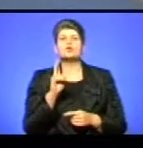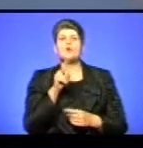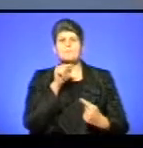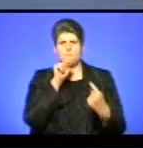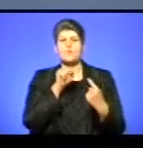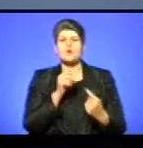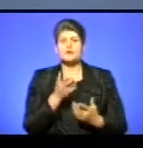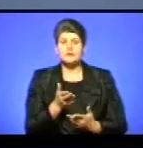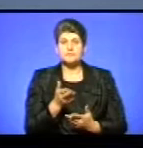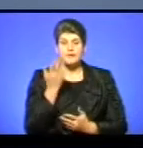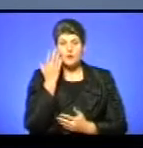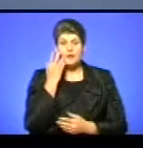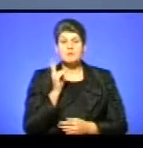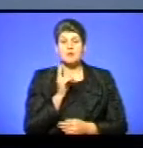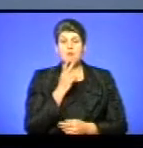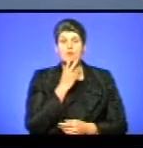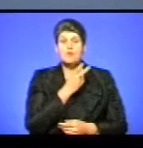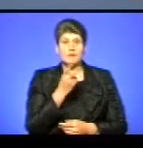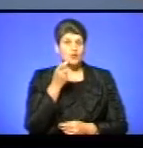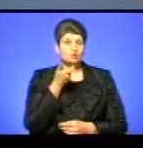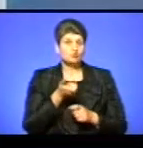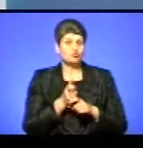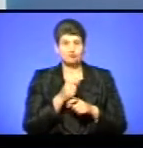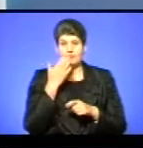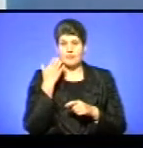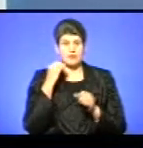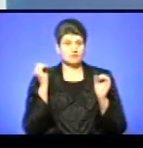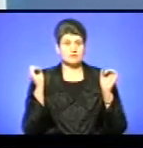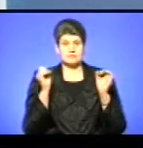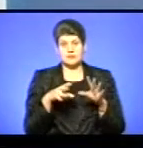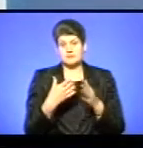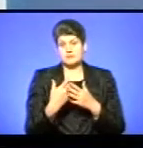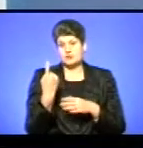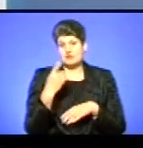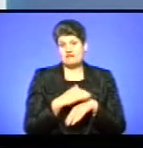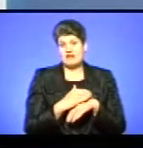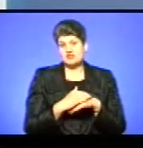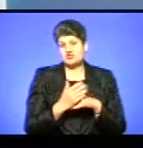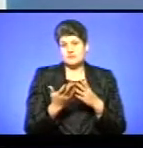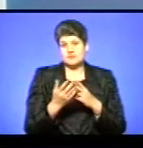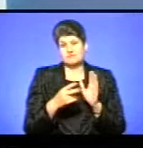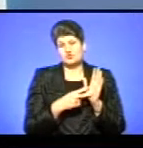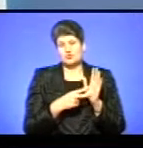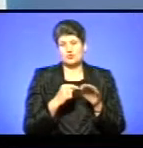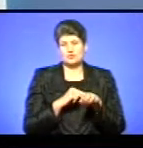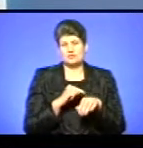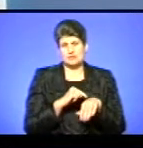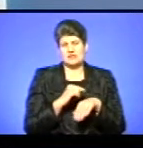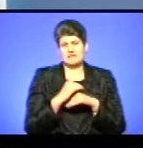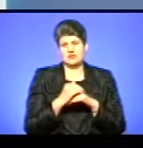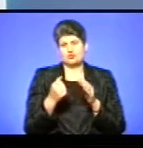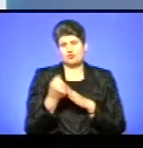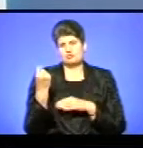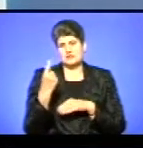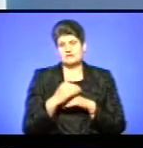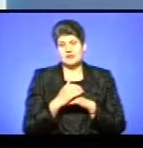так? І коли ми побачили, що дуже легко зібралося за один вечір десь з години сьомої, напевно, по 11-ту